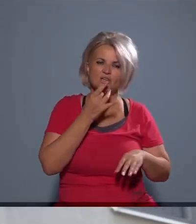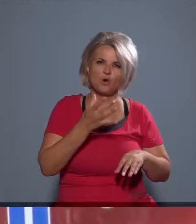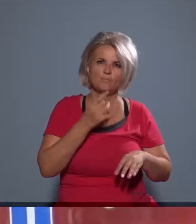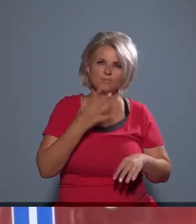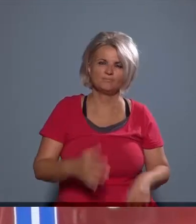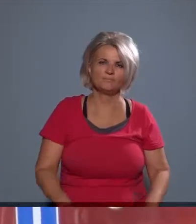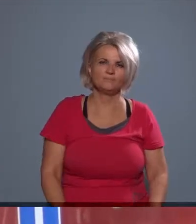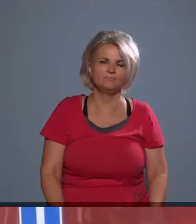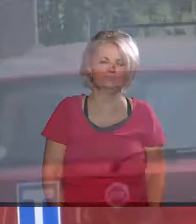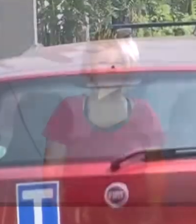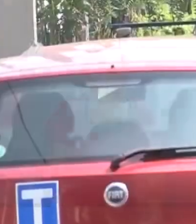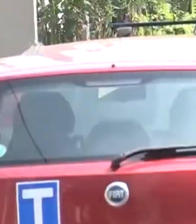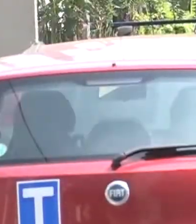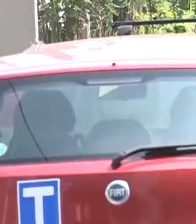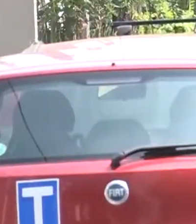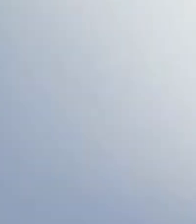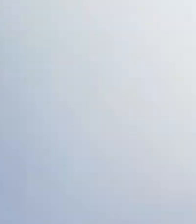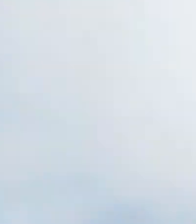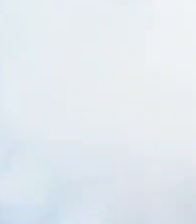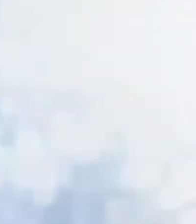jobb lehetőséget biztosítottunk.